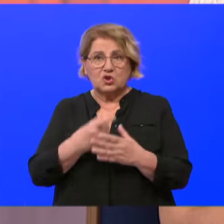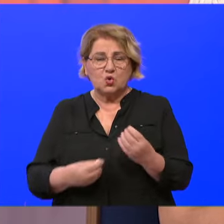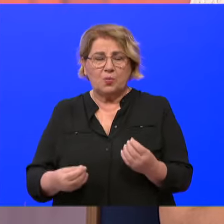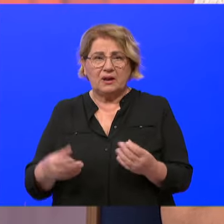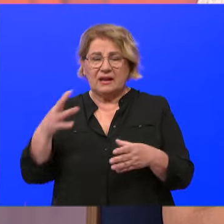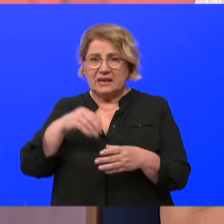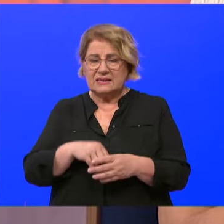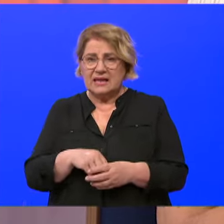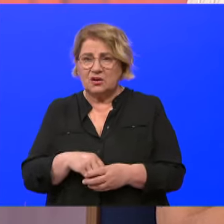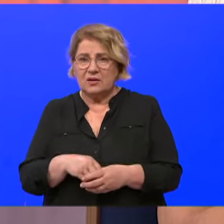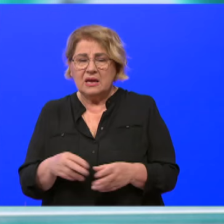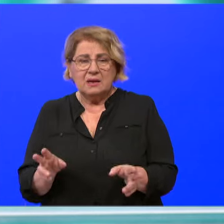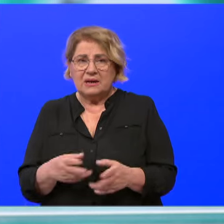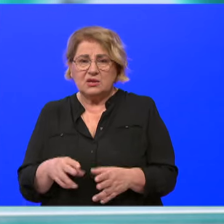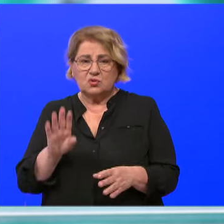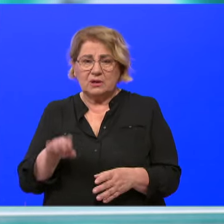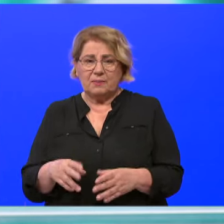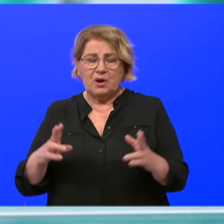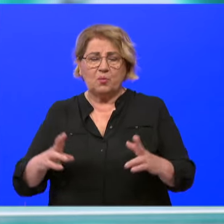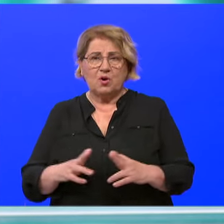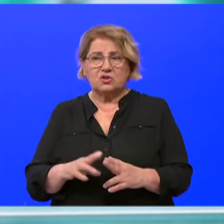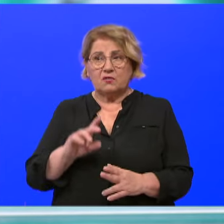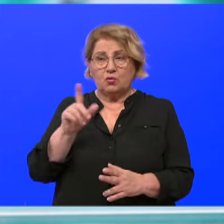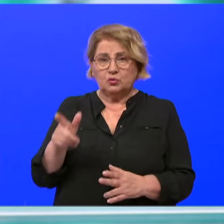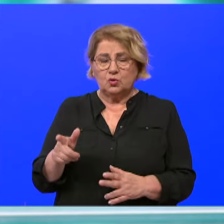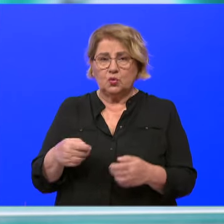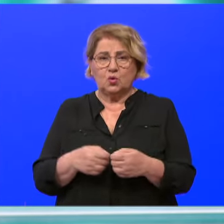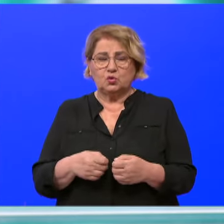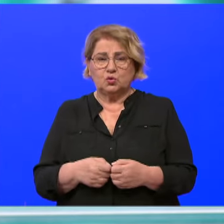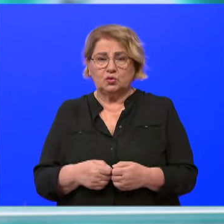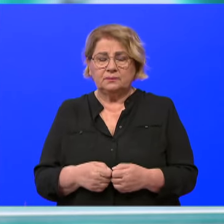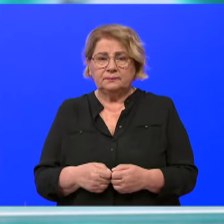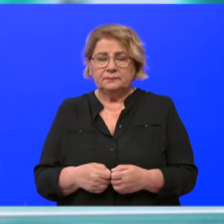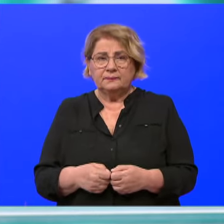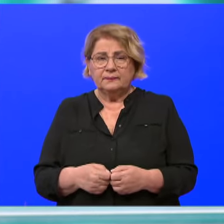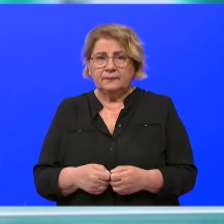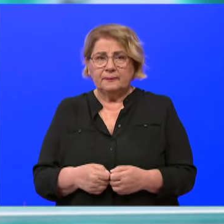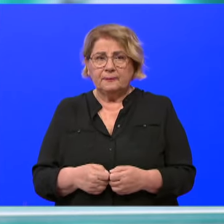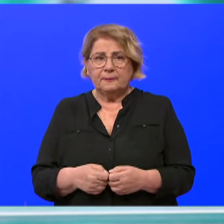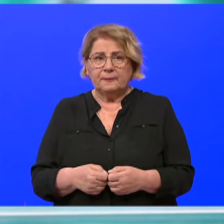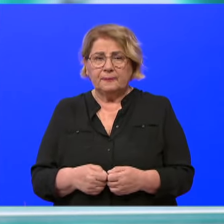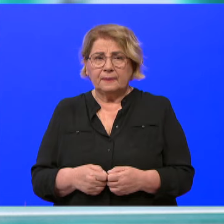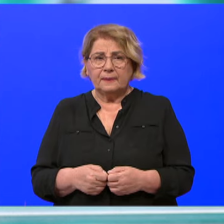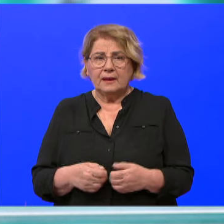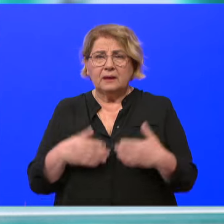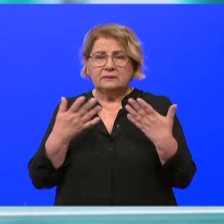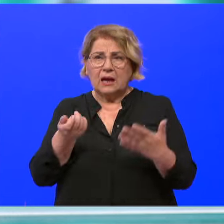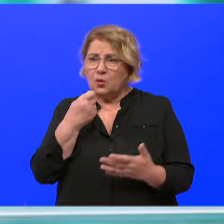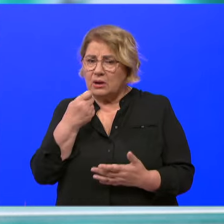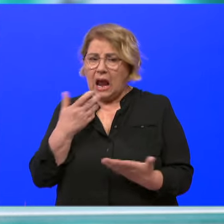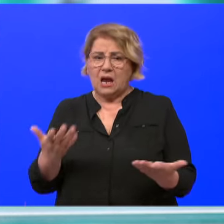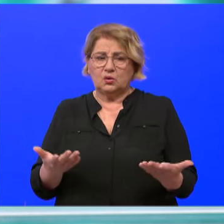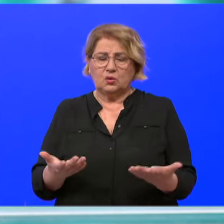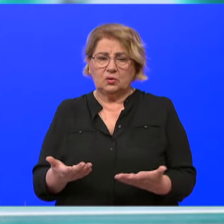kontaktirao s njima, pa nisu imali, onda sam upoznao ovu drugu udrugu. I oni daju i hranu,